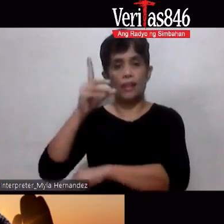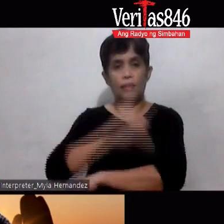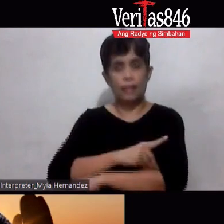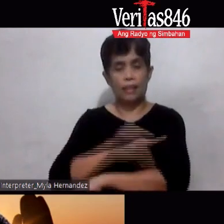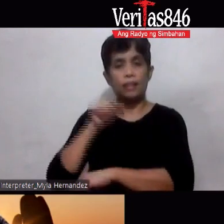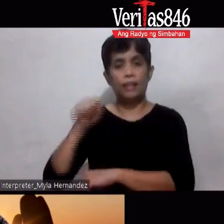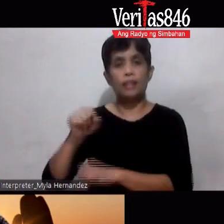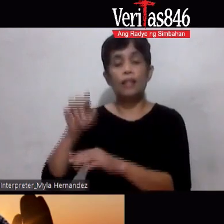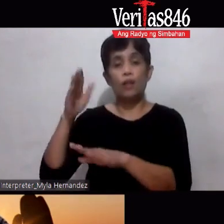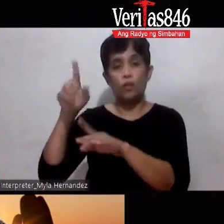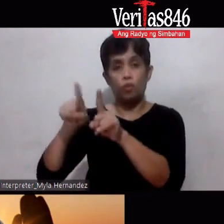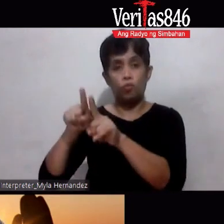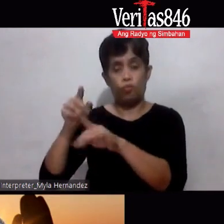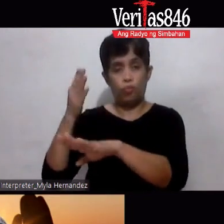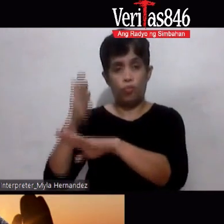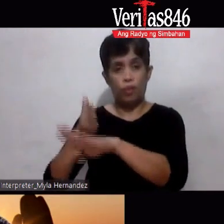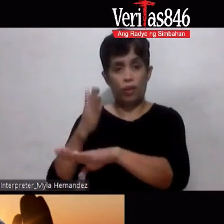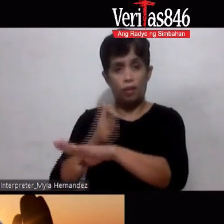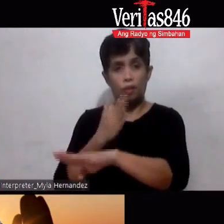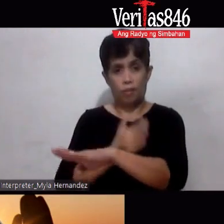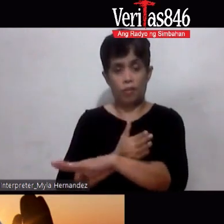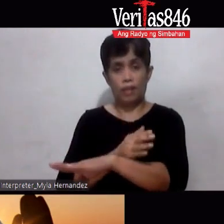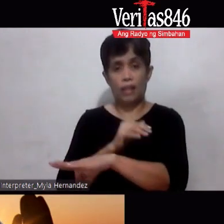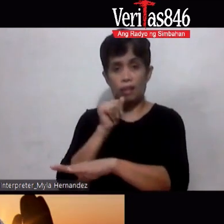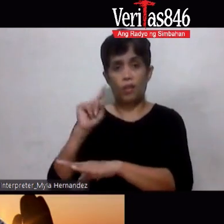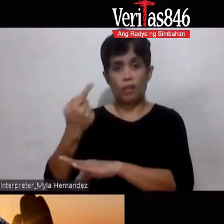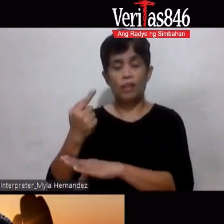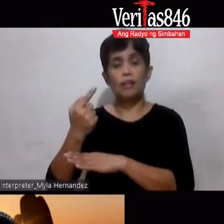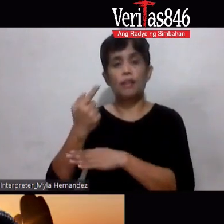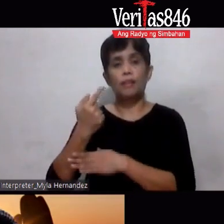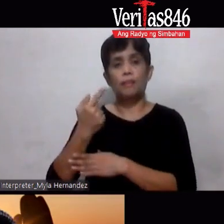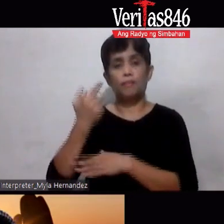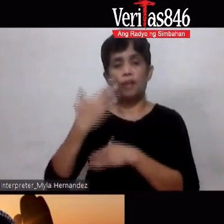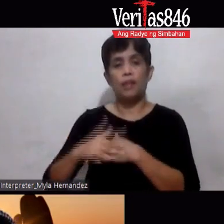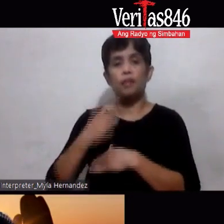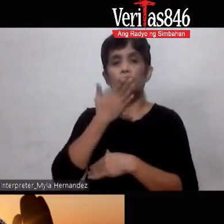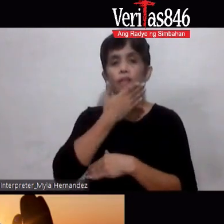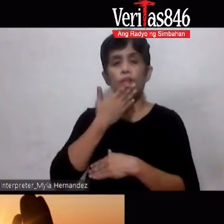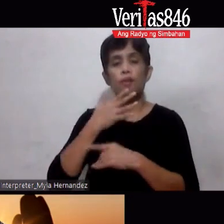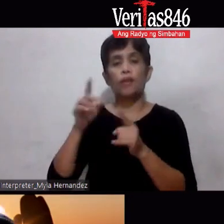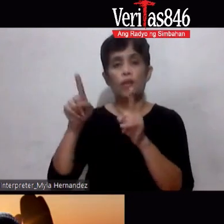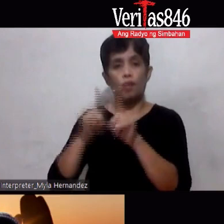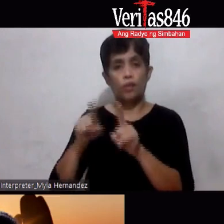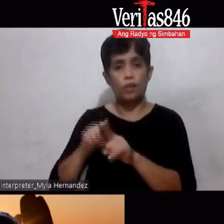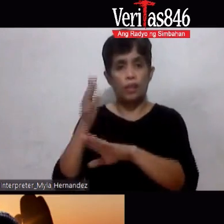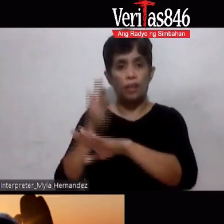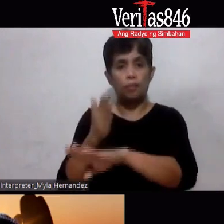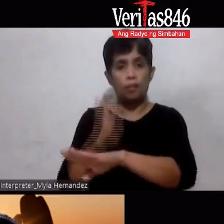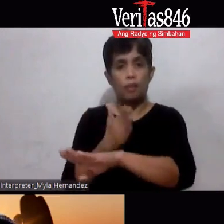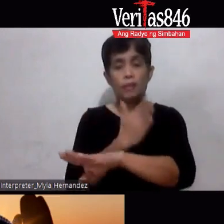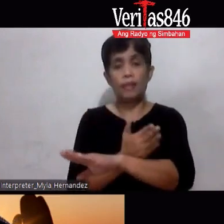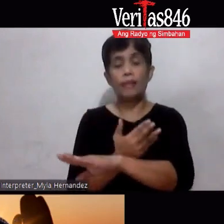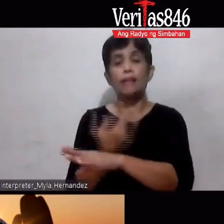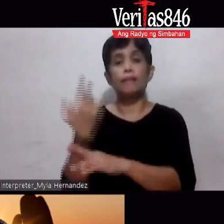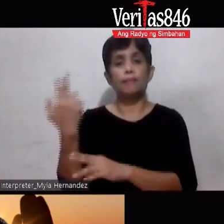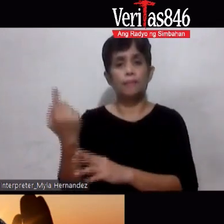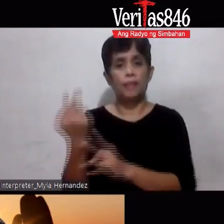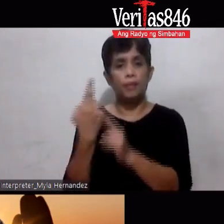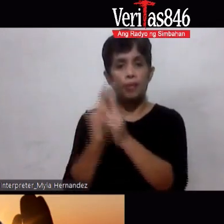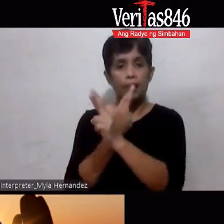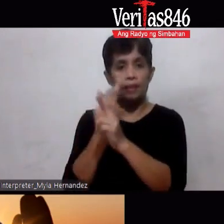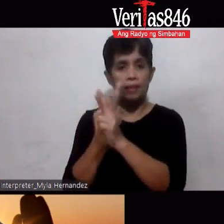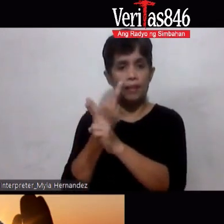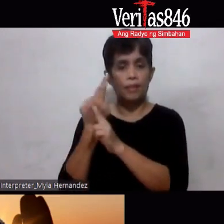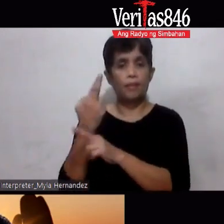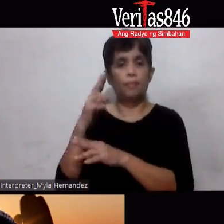na-improve rin yung pagbawas o regular na pagbawas ay ay naitutulong dahil